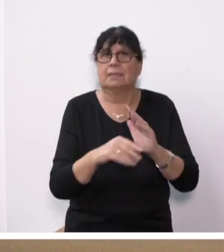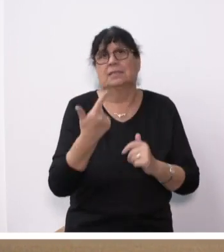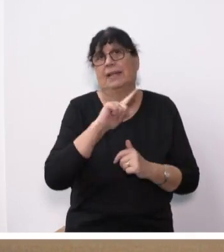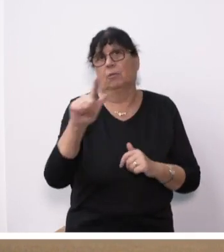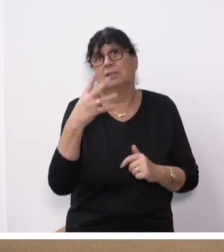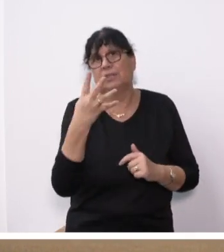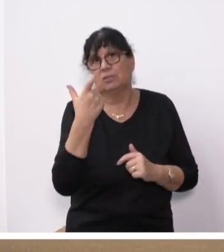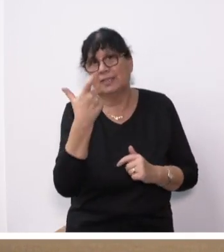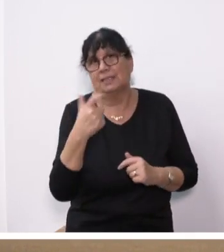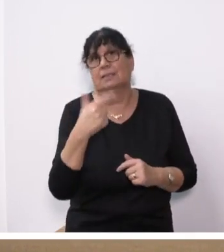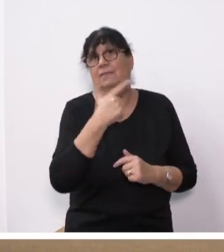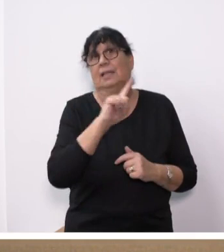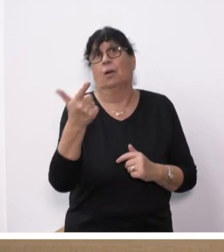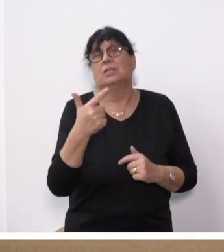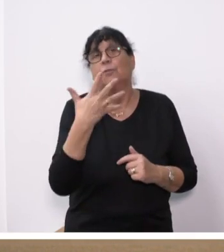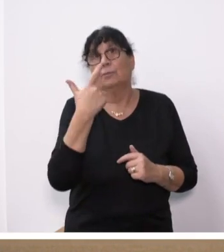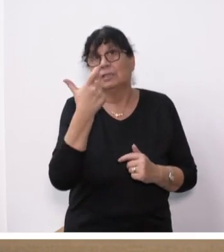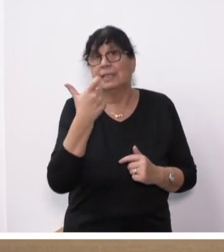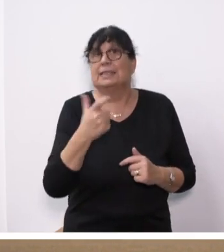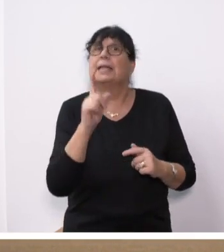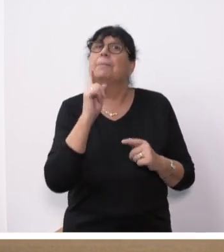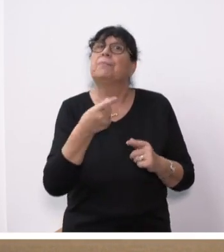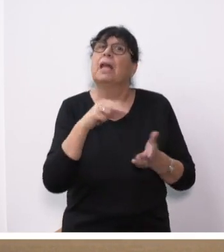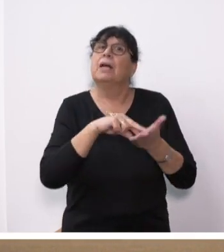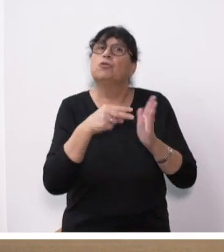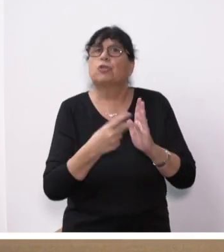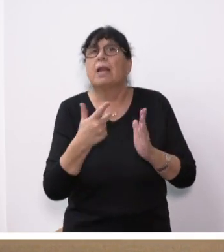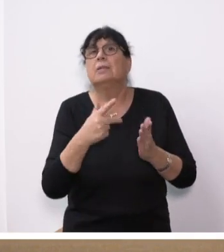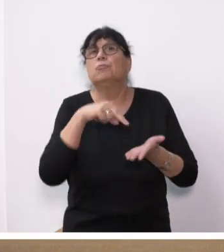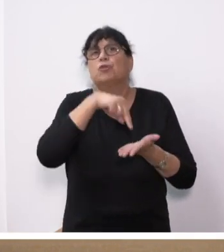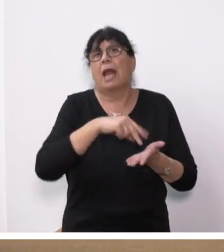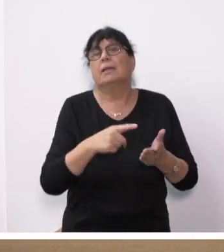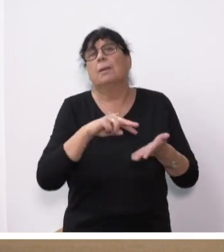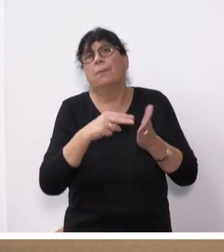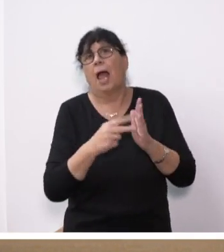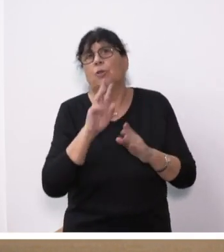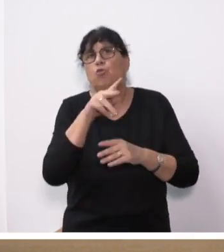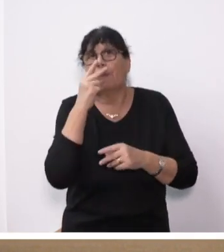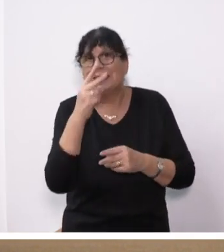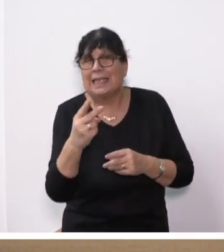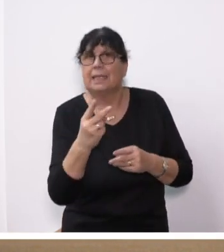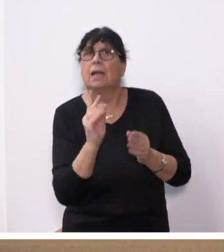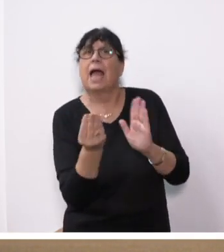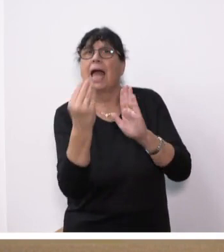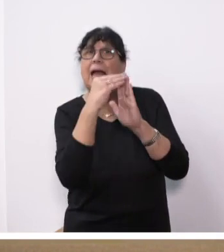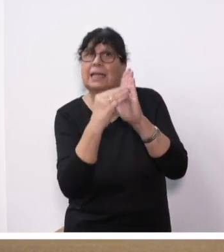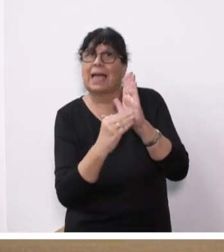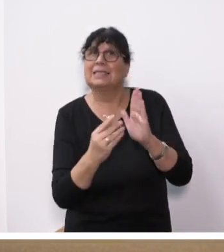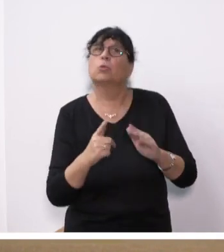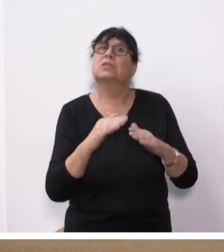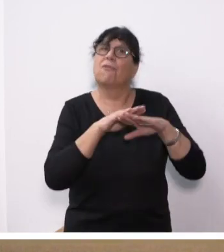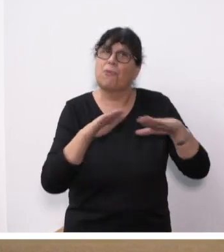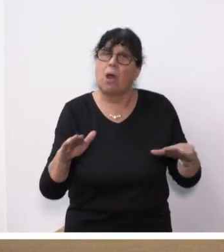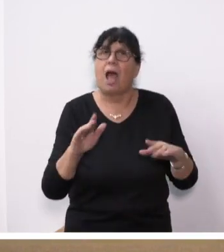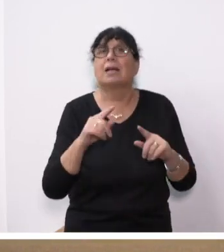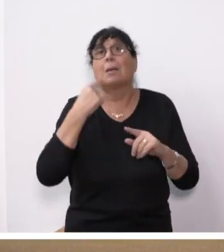-2025, die Stellenplanübersicht und die jeweiligen Ergänzungsvorlagen morgen am Ende der